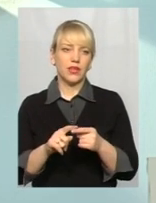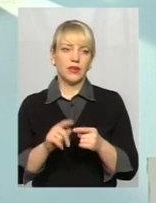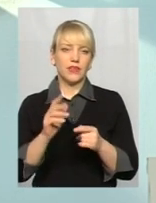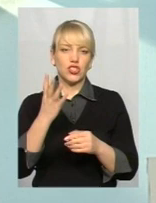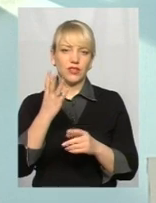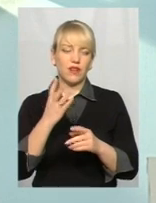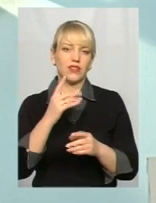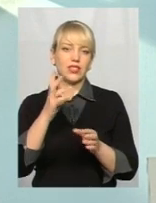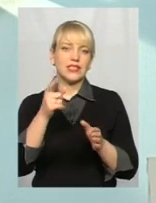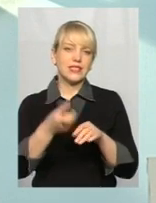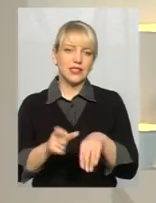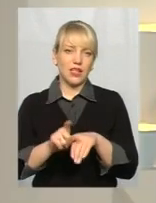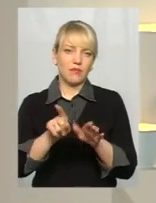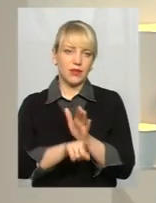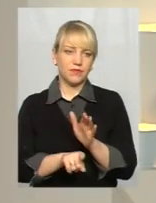ціна.